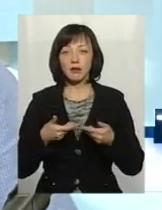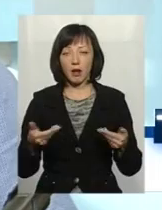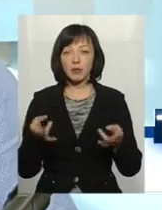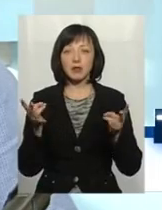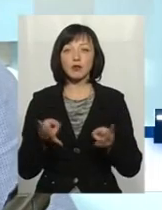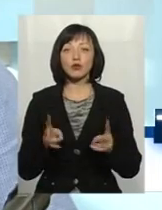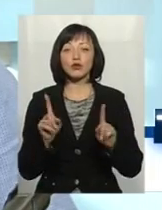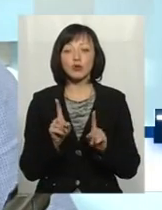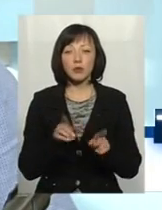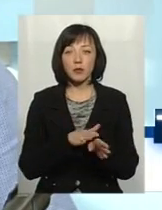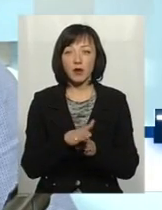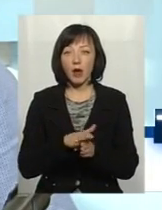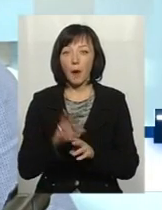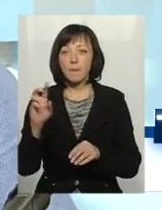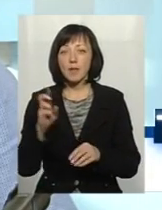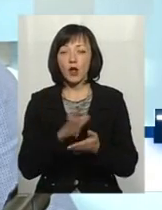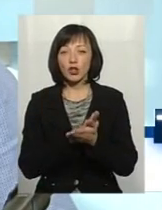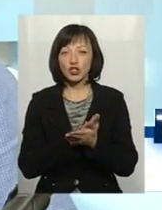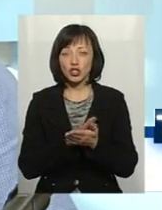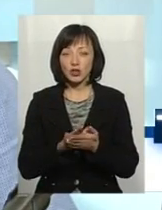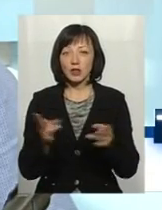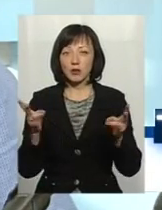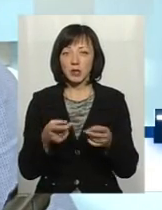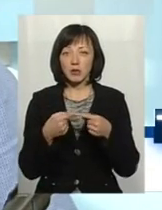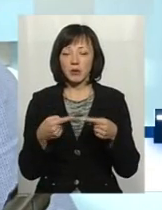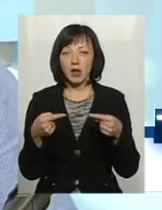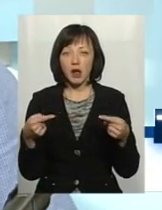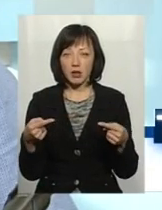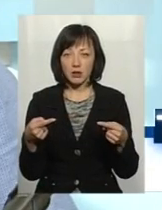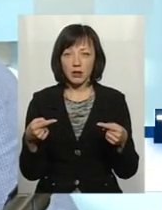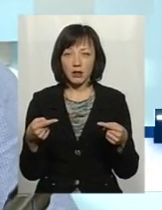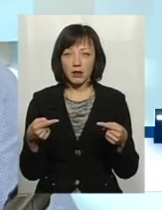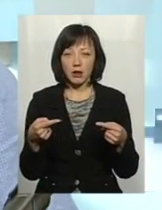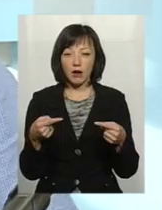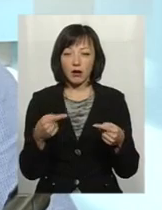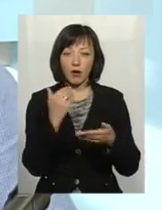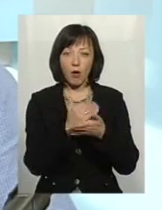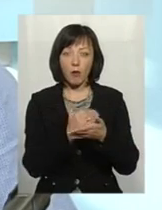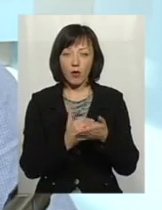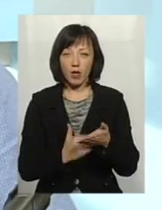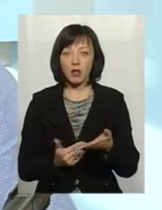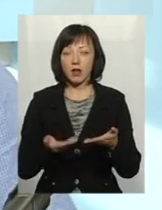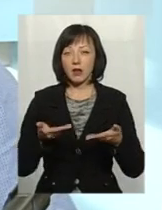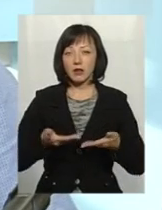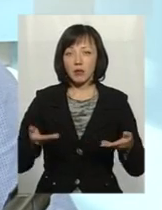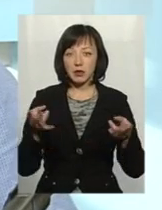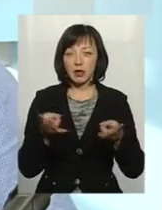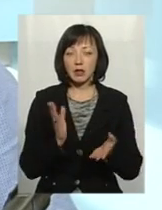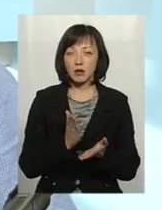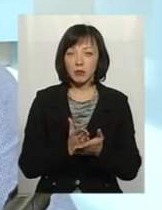того, щоб підтримувати биологічну очистку, нам необхідний ряд некоторих альмінтів. Нам треба мати фосфор, нам треба мати азот,